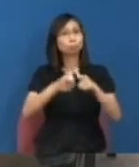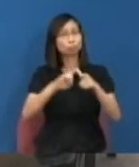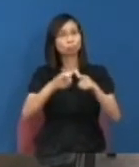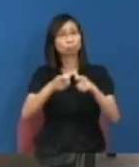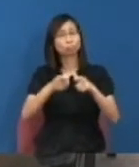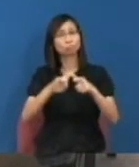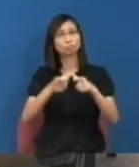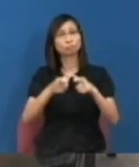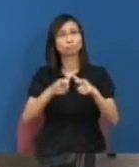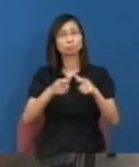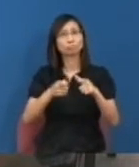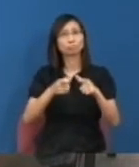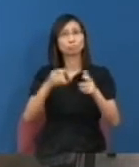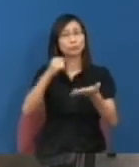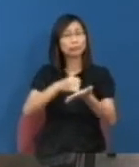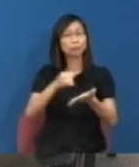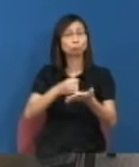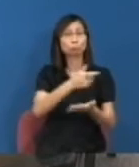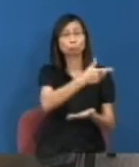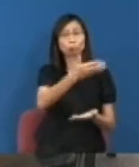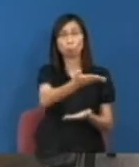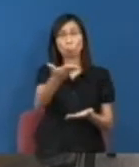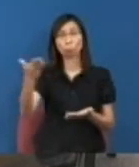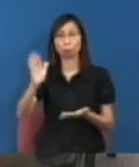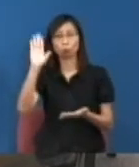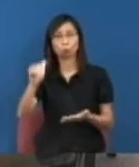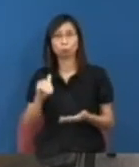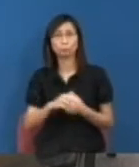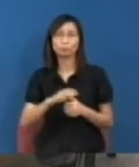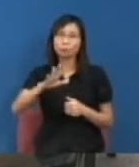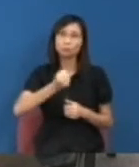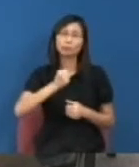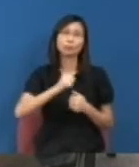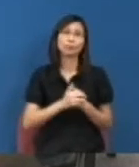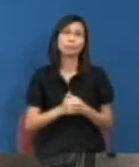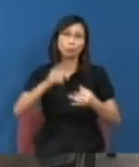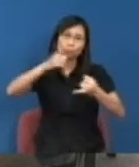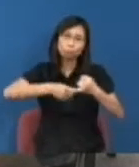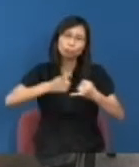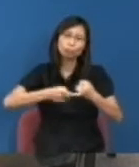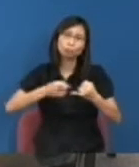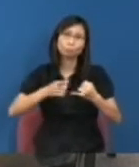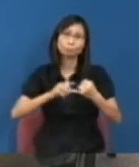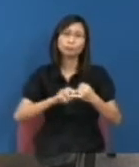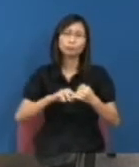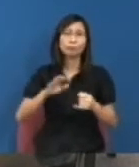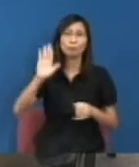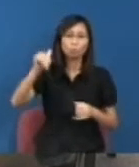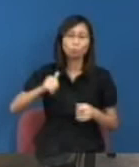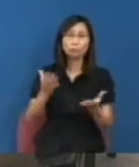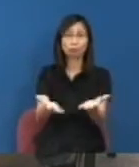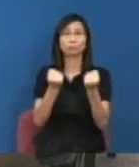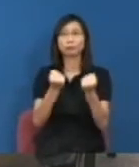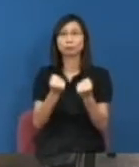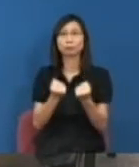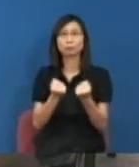個都不可以用因為個個都濫用了而法國和德國最後的學術成就以至他能夠畢業的人其實是直